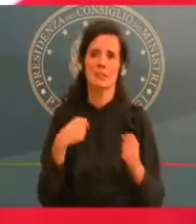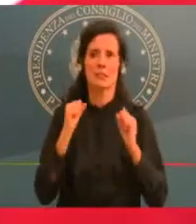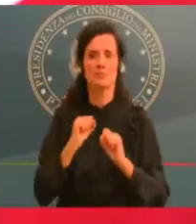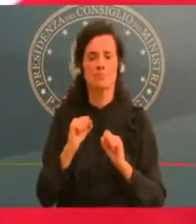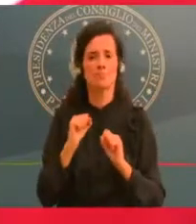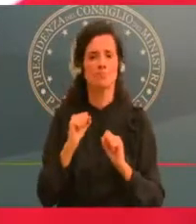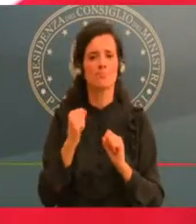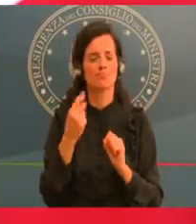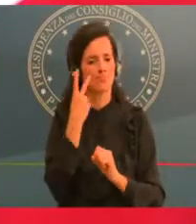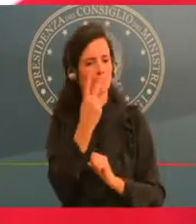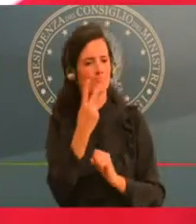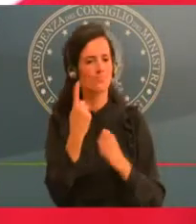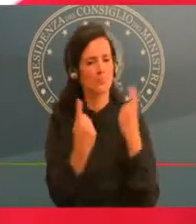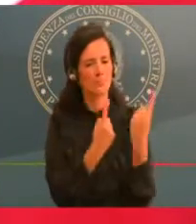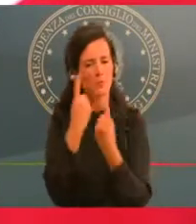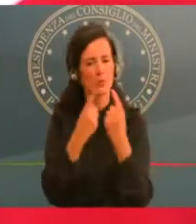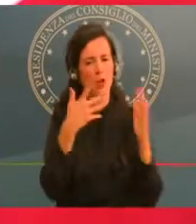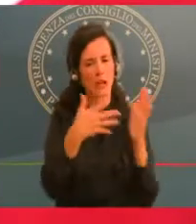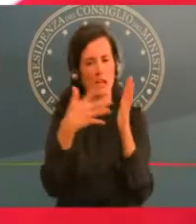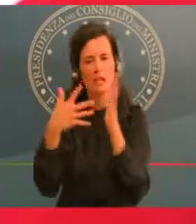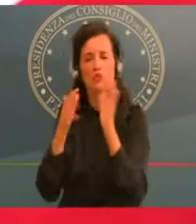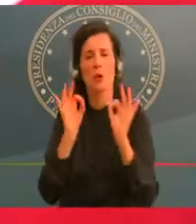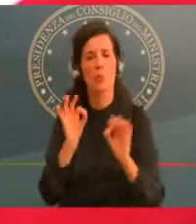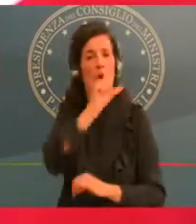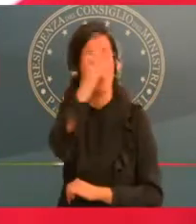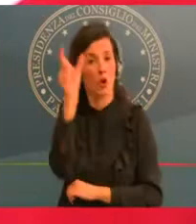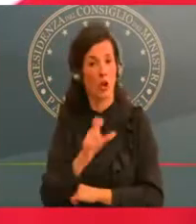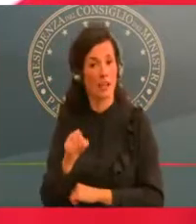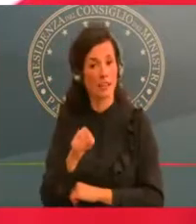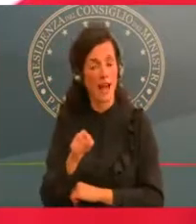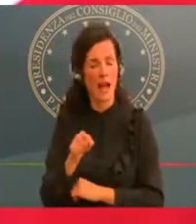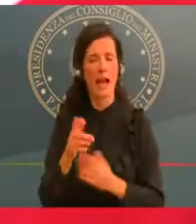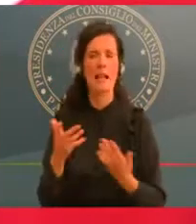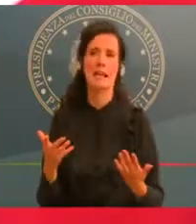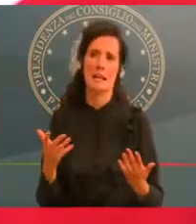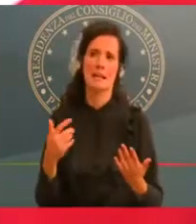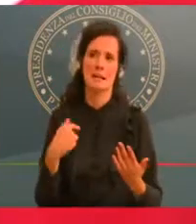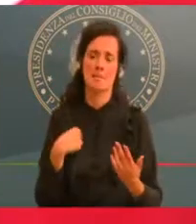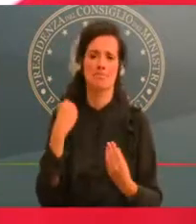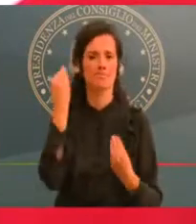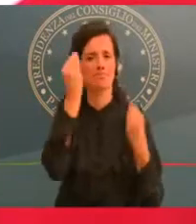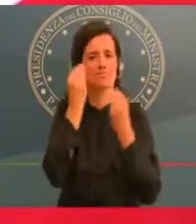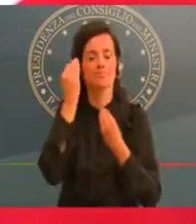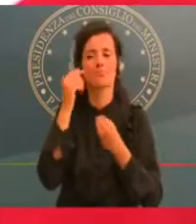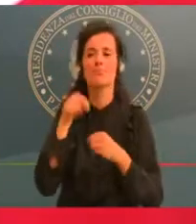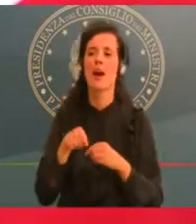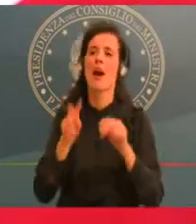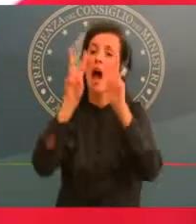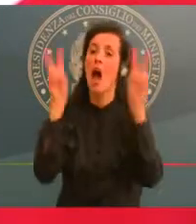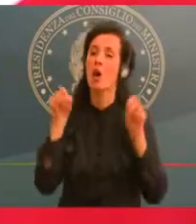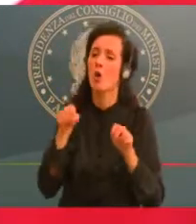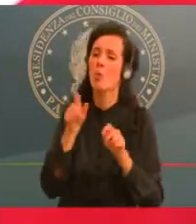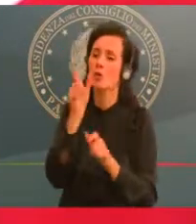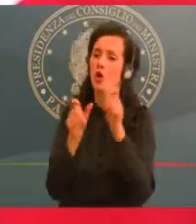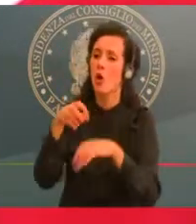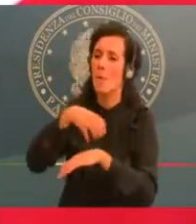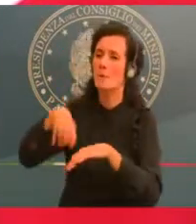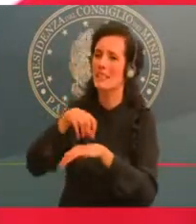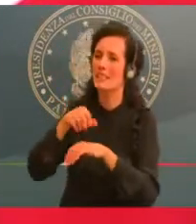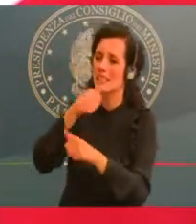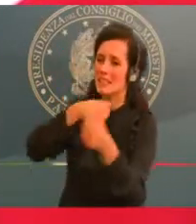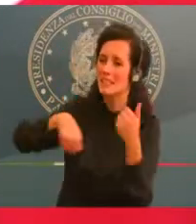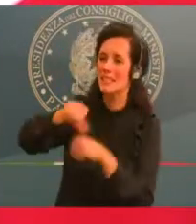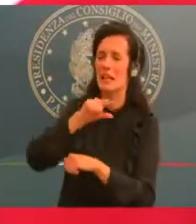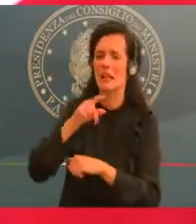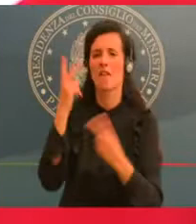rimpasti sia un tema che possa interessare poco i cittadini. Non interessa particolarmente me, ma le assicuro non sta neppure